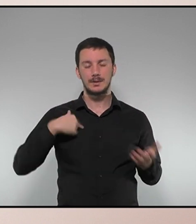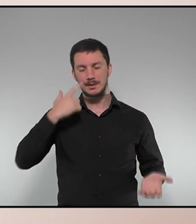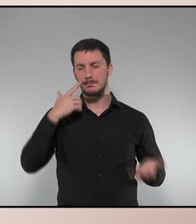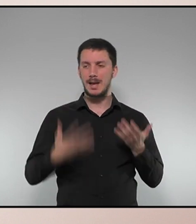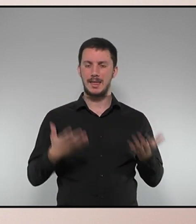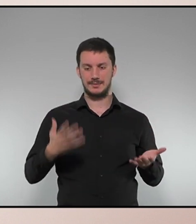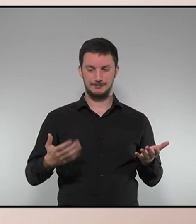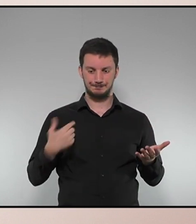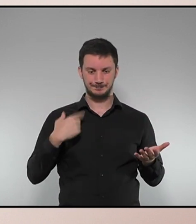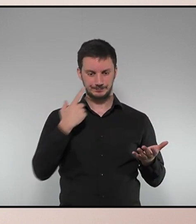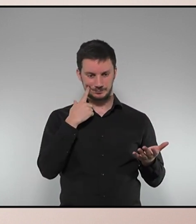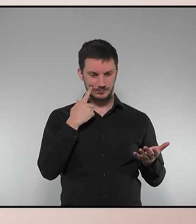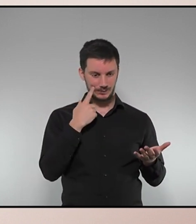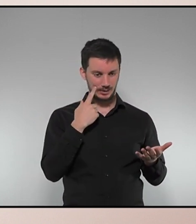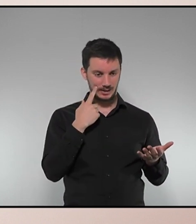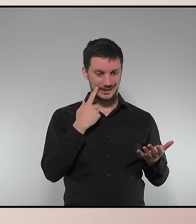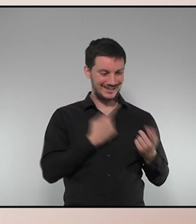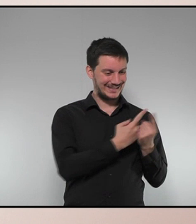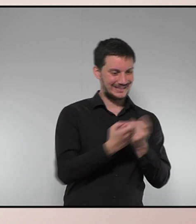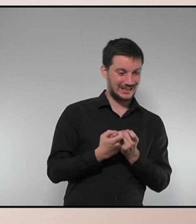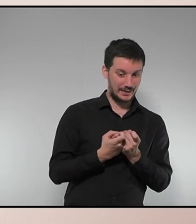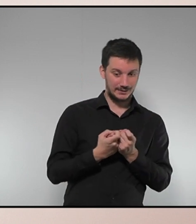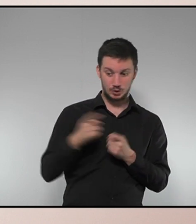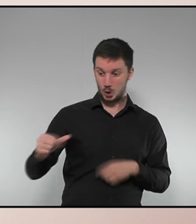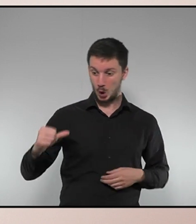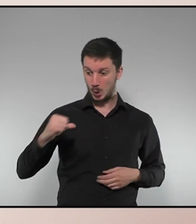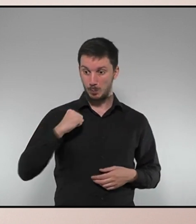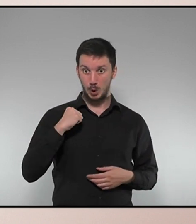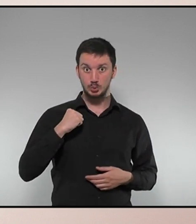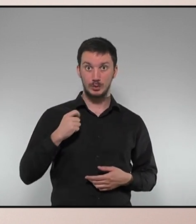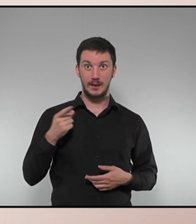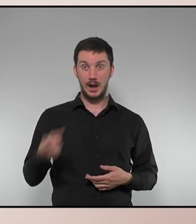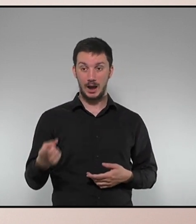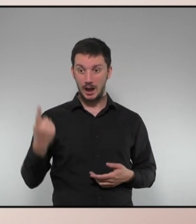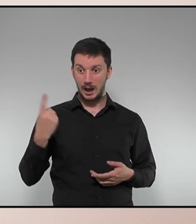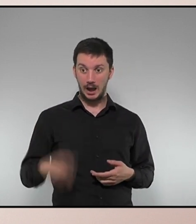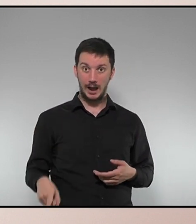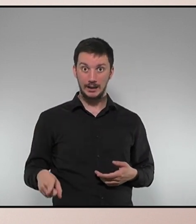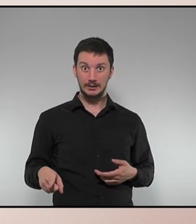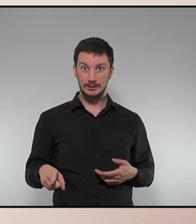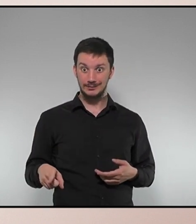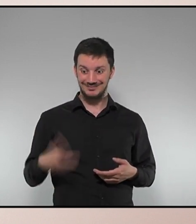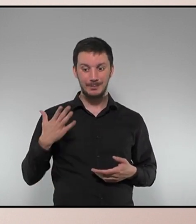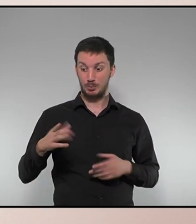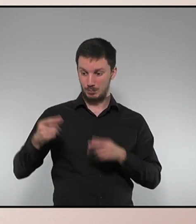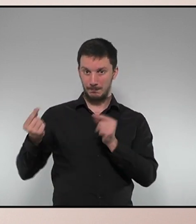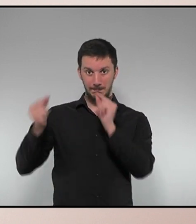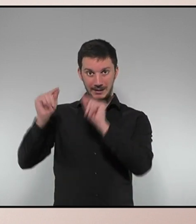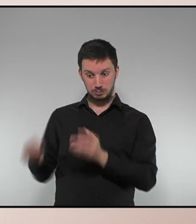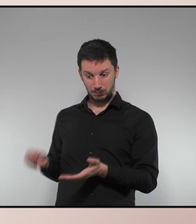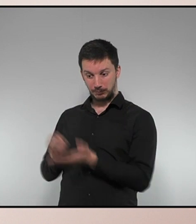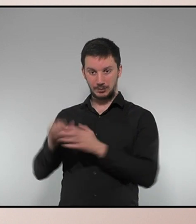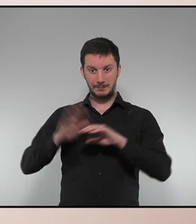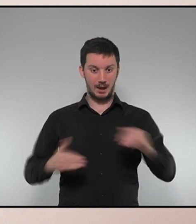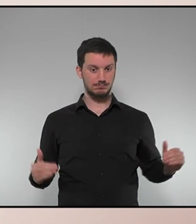necessitats i l'oportunitat que tenim de donar-hi resposta en aquesta situació amb el pressupost és clara. Per tant, seguirem